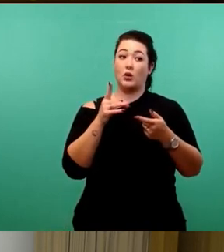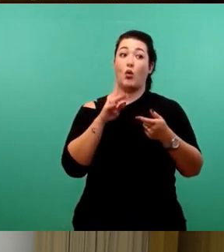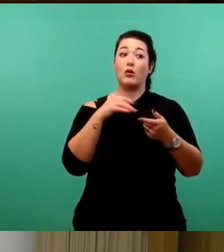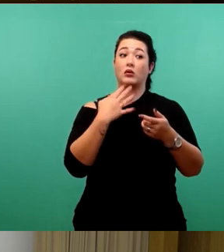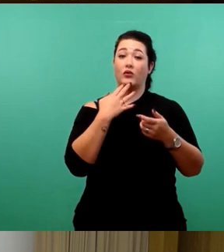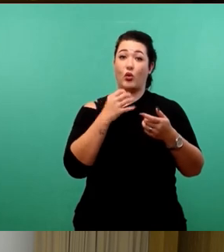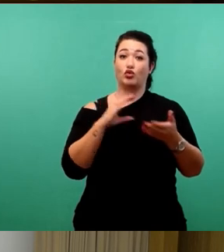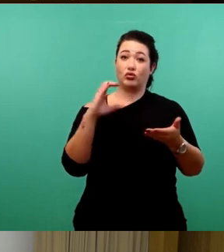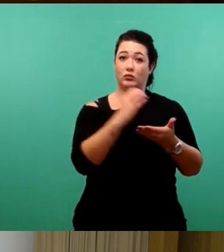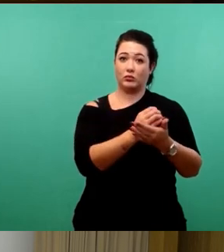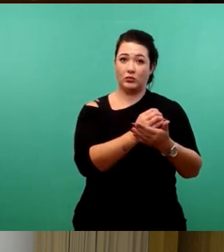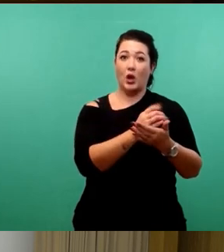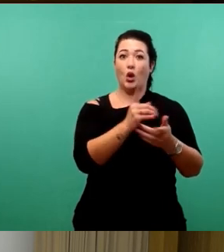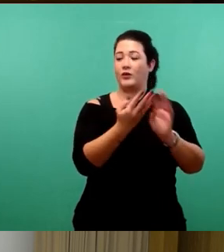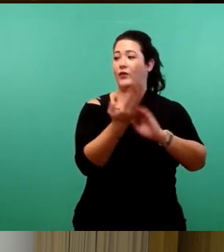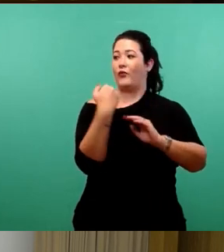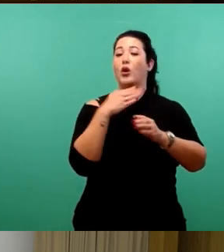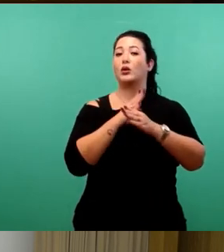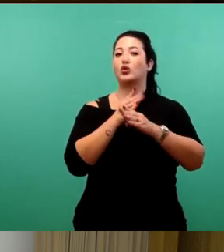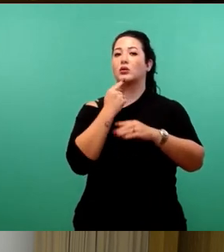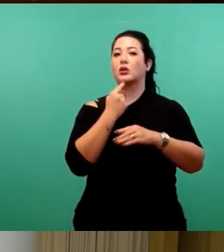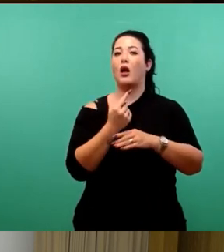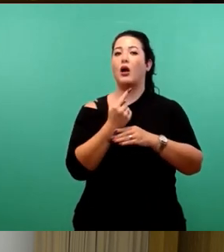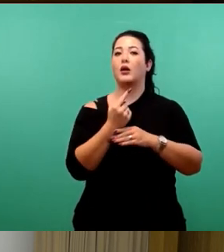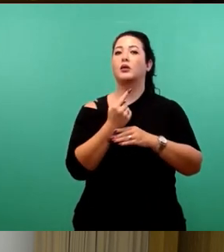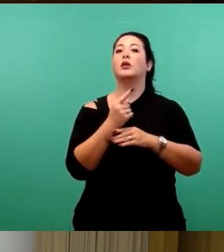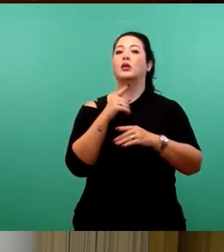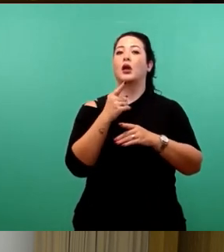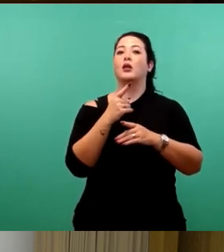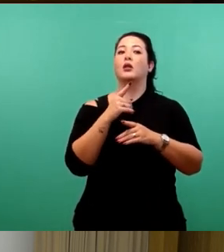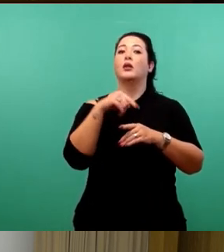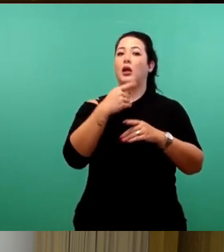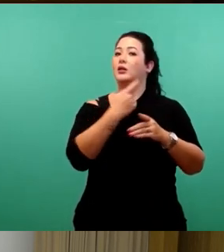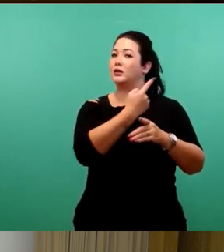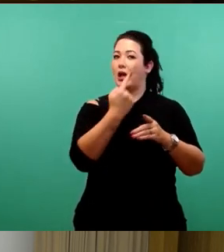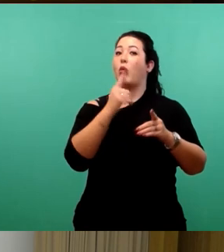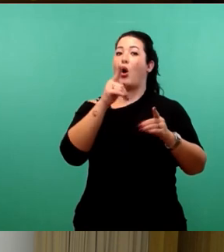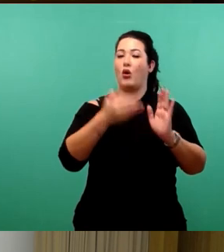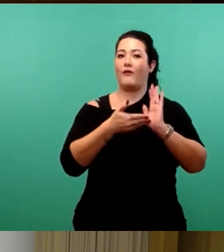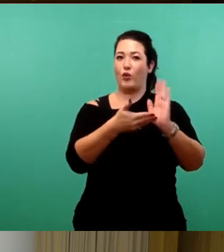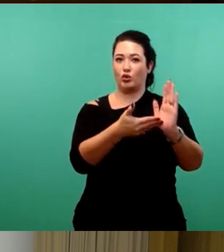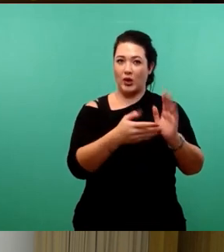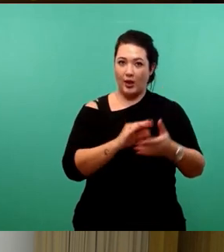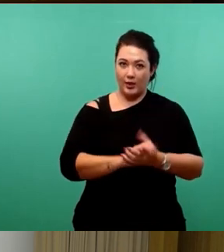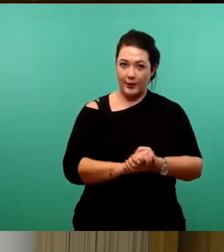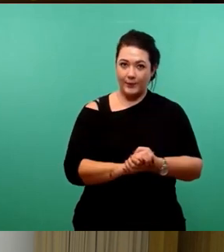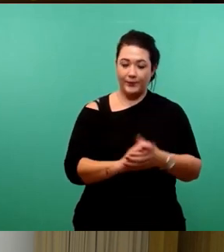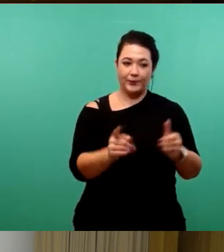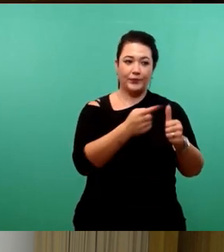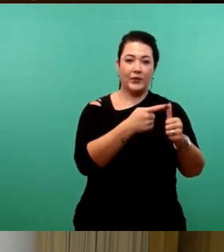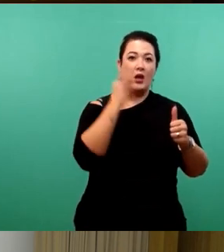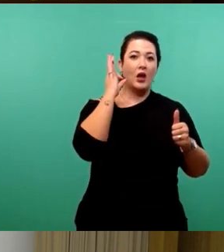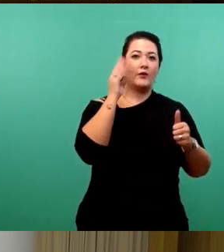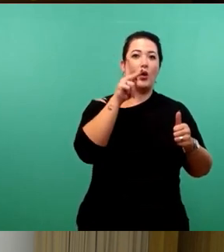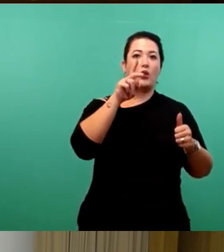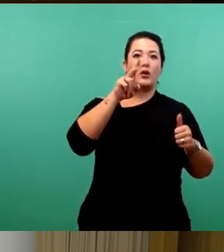so wie wir es eingangs gesagt haben, festgelegt haben, sich dann vorstellen würden. Das ist zum einen Frau Klepsch und zum